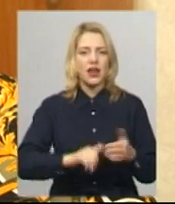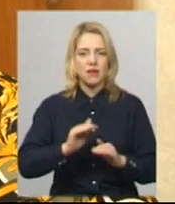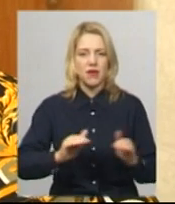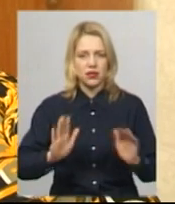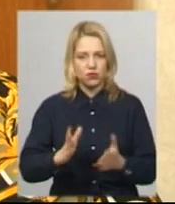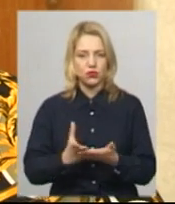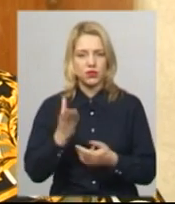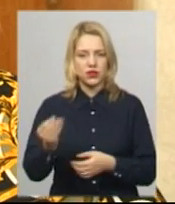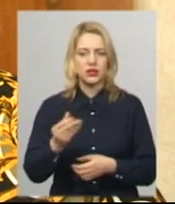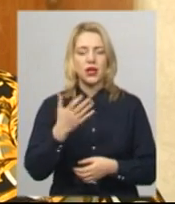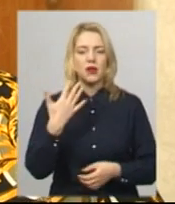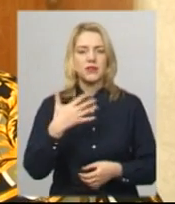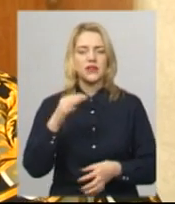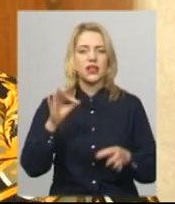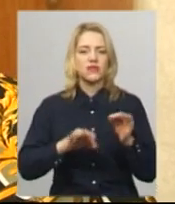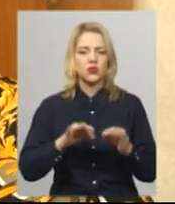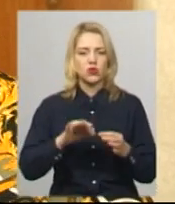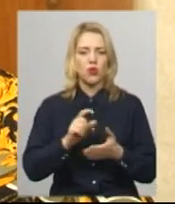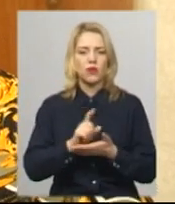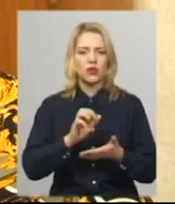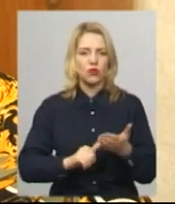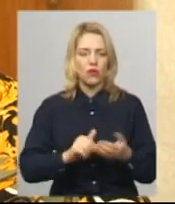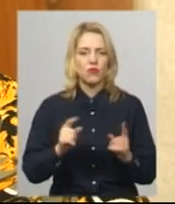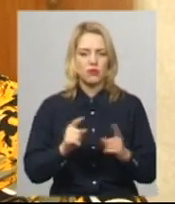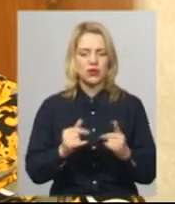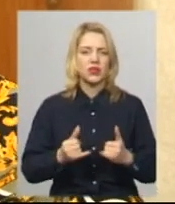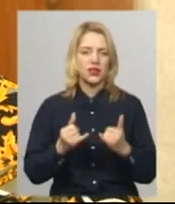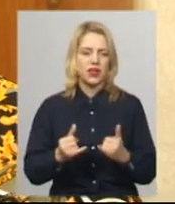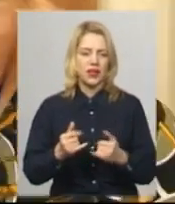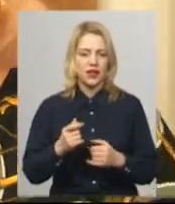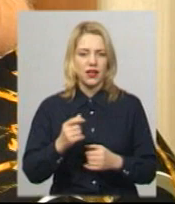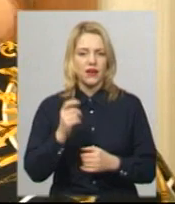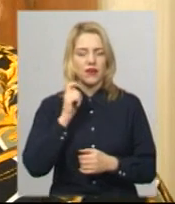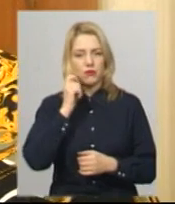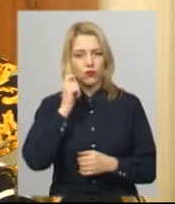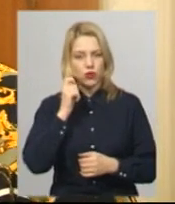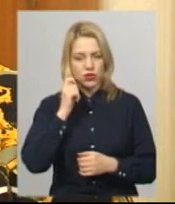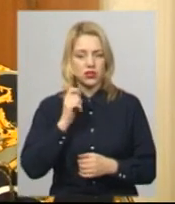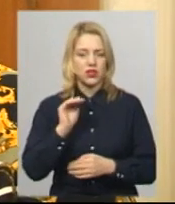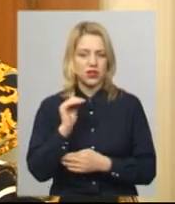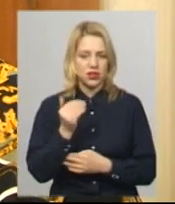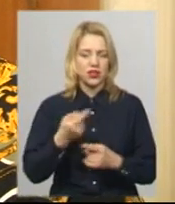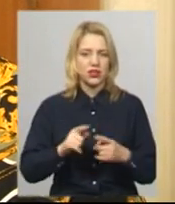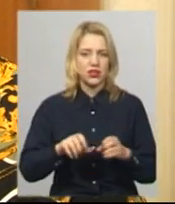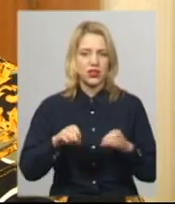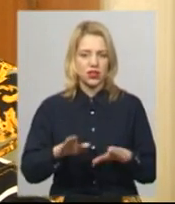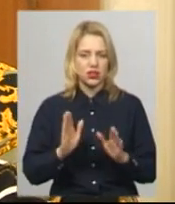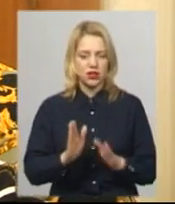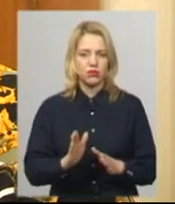прожиткового мінімуму для відповідного віку дитини і до повноліття дитини. Рішення набере законної сили